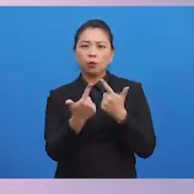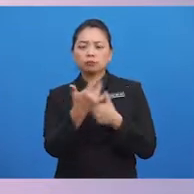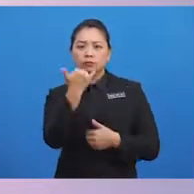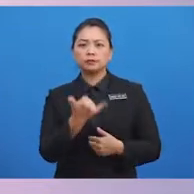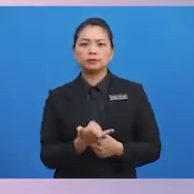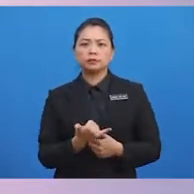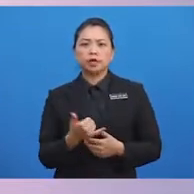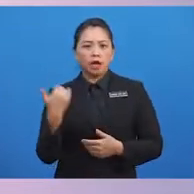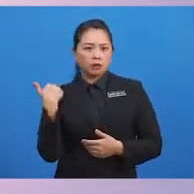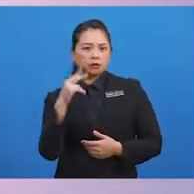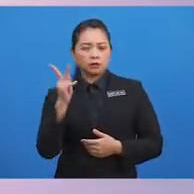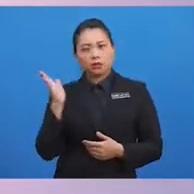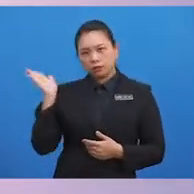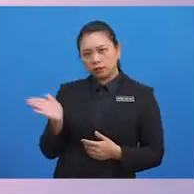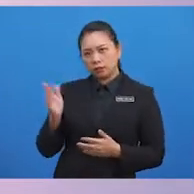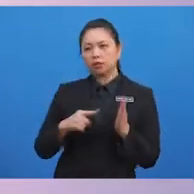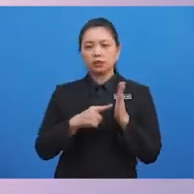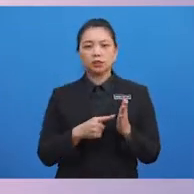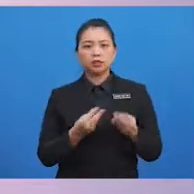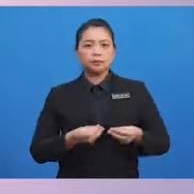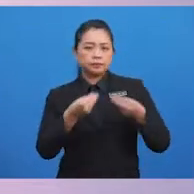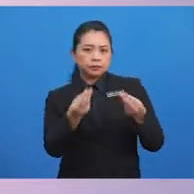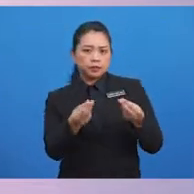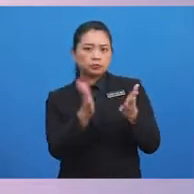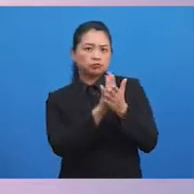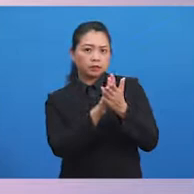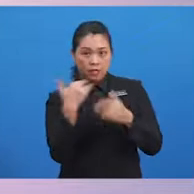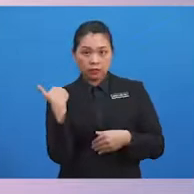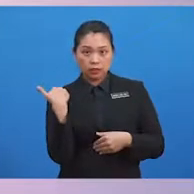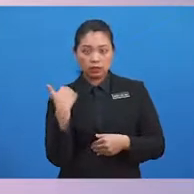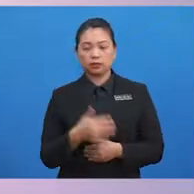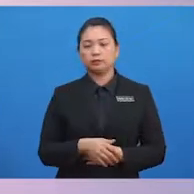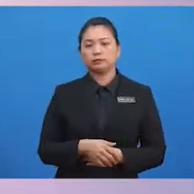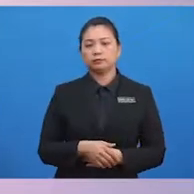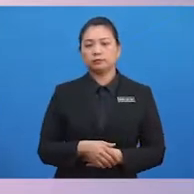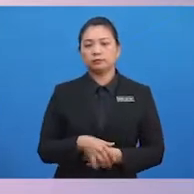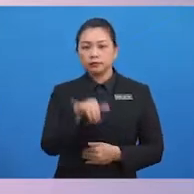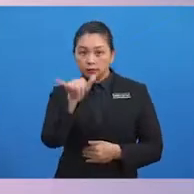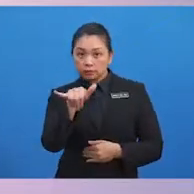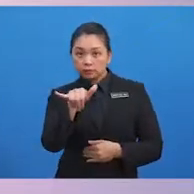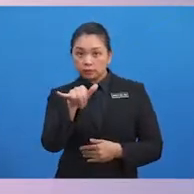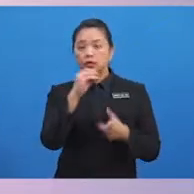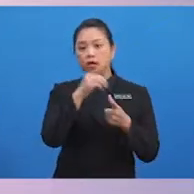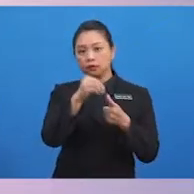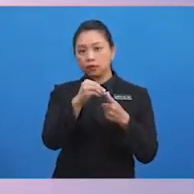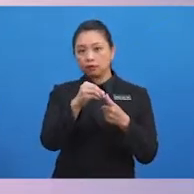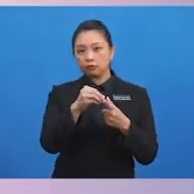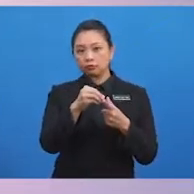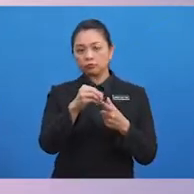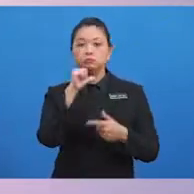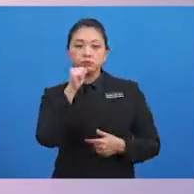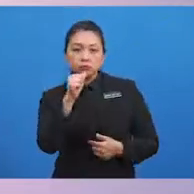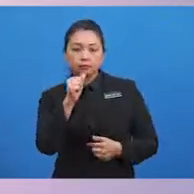tingkat laku ini diberi pujian? Cuba jawab. Ya atau tidak?